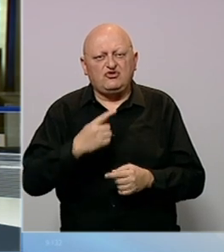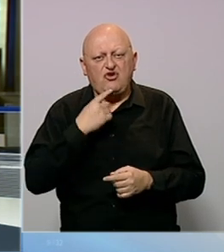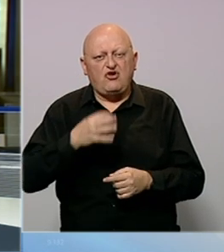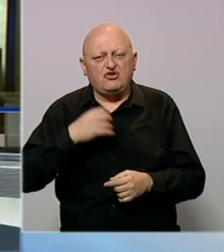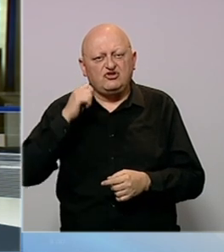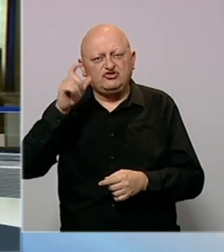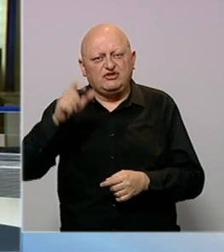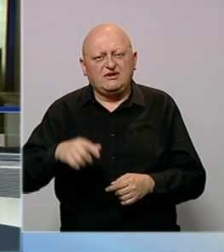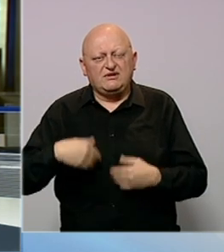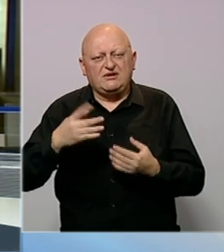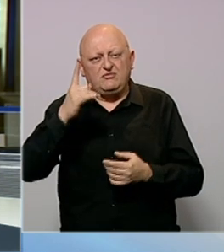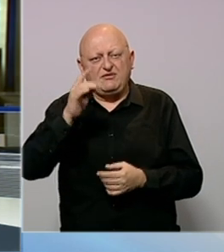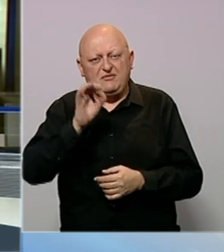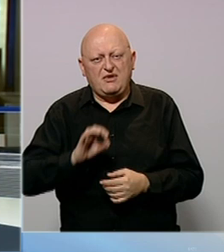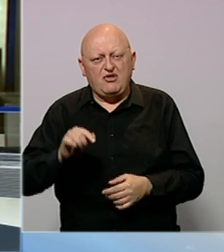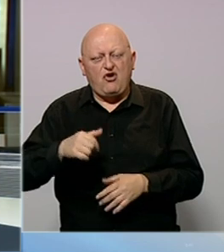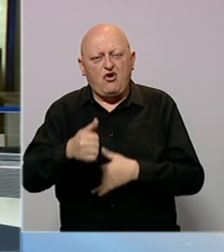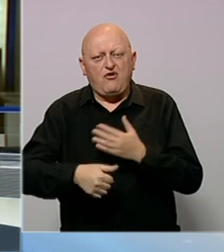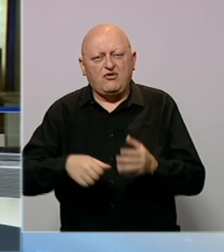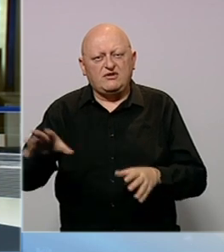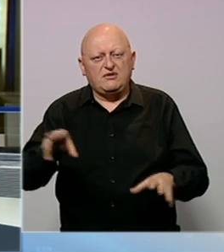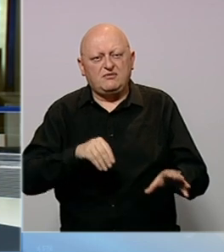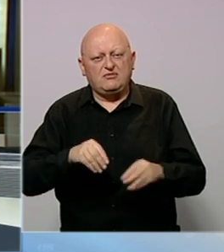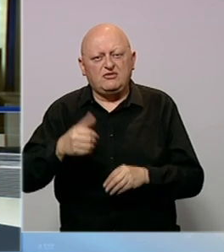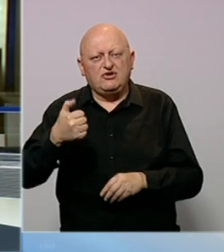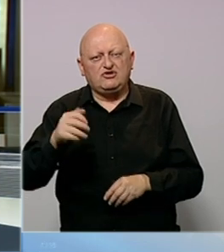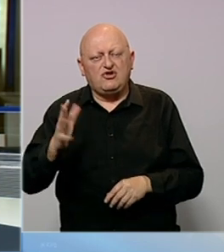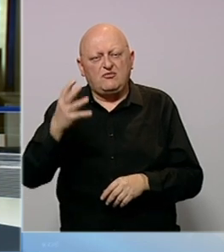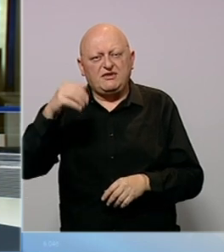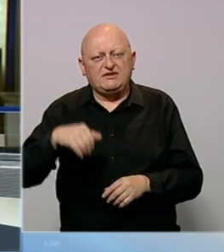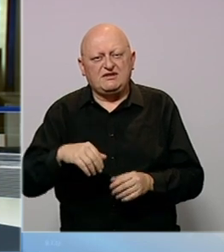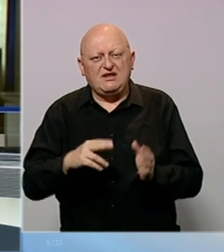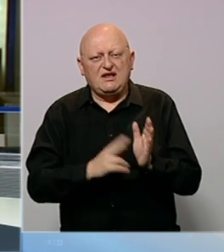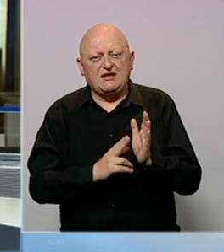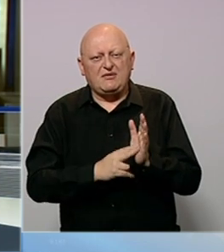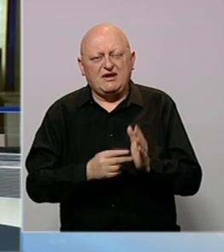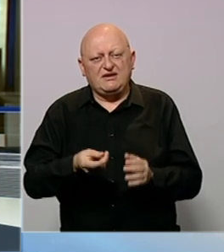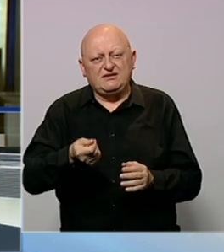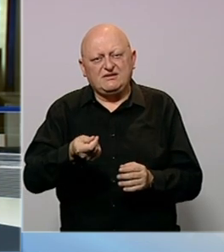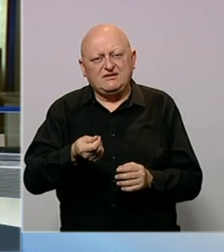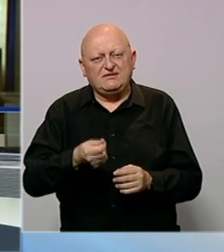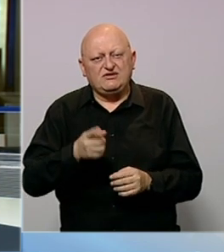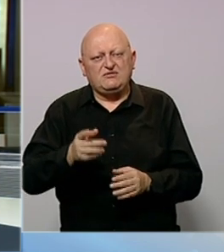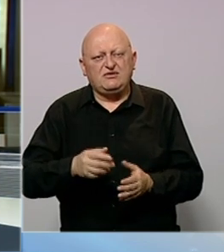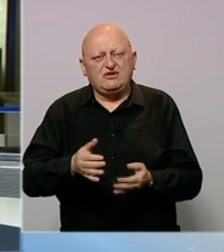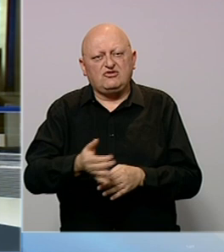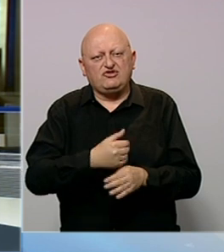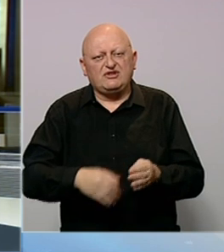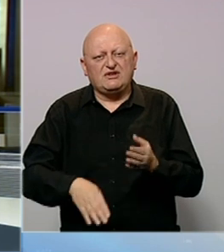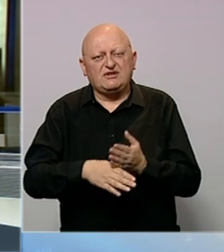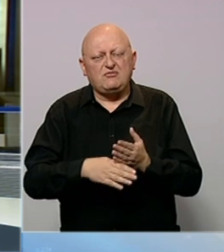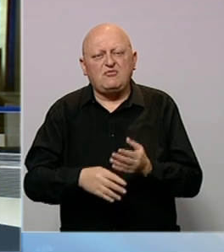koji zdravlje žena stavlja u prvi plan. Ove godine je prikupljeno je 115.000 maraka i sredstva će biti